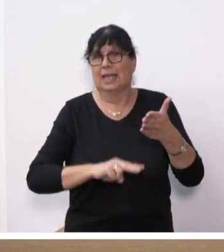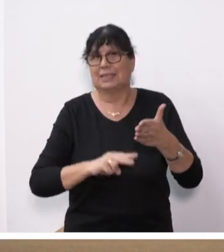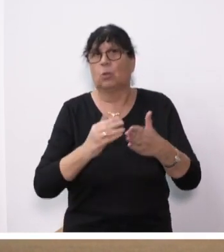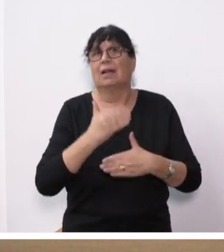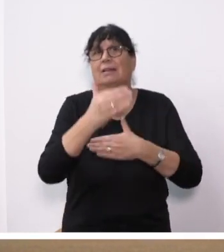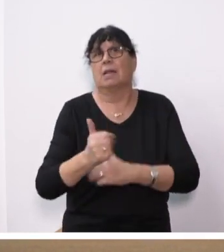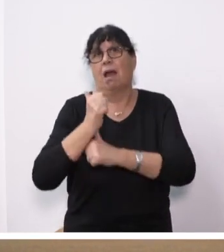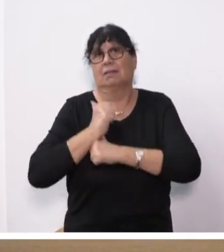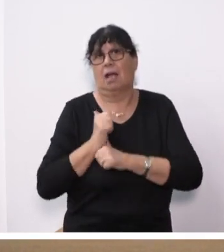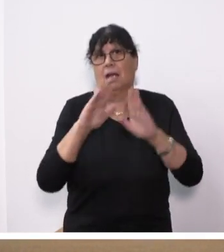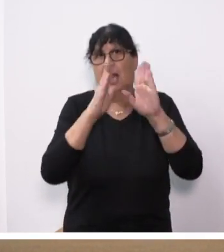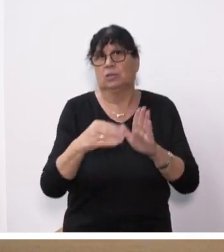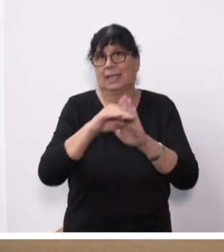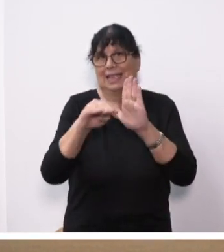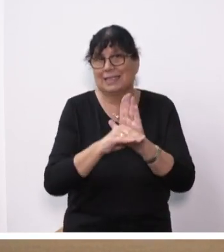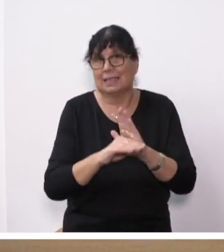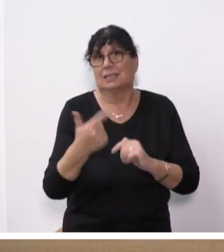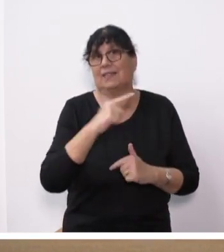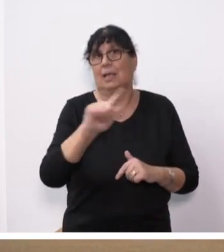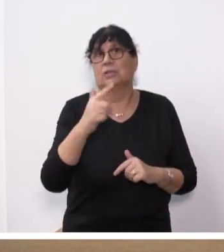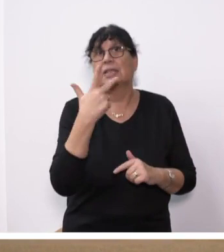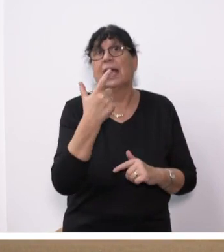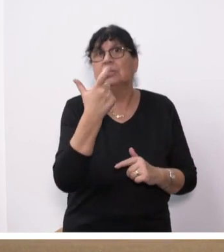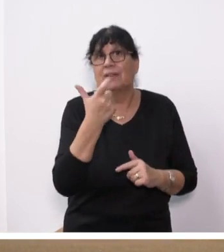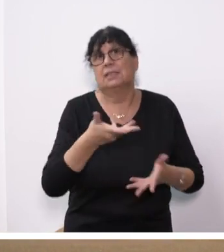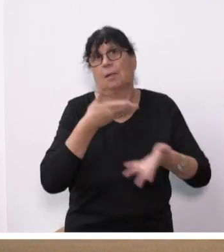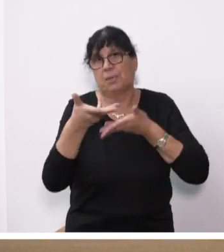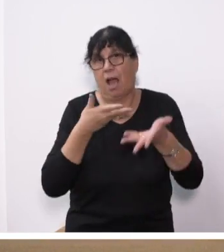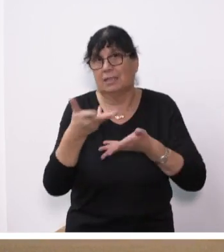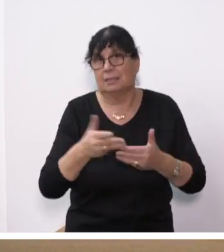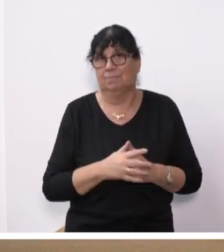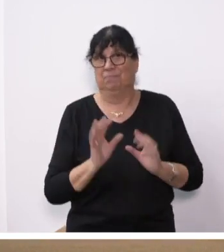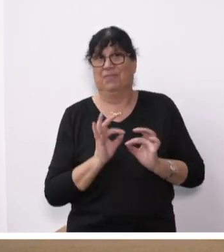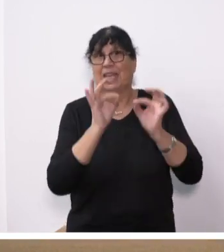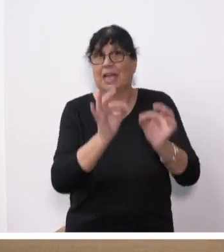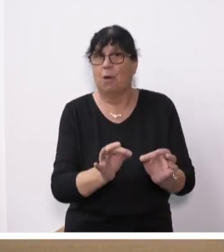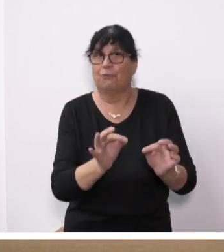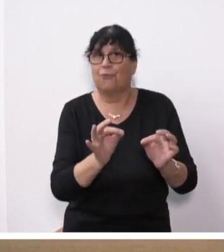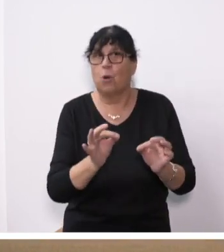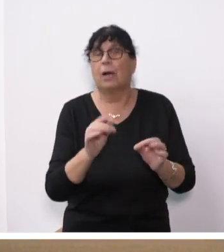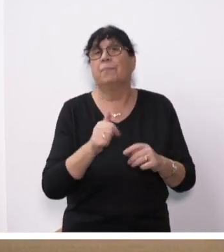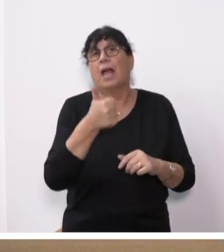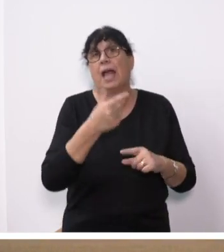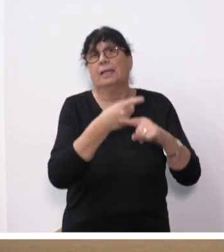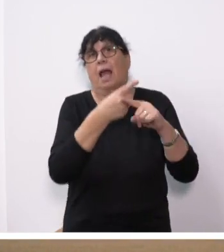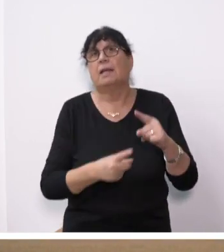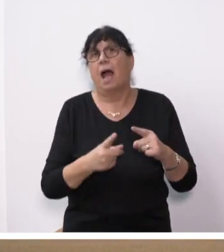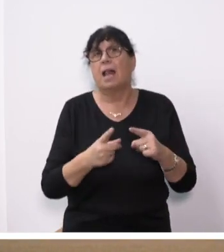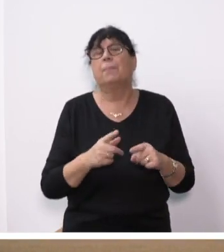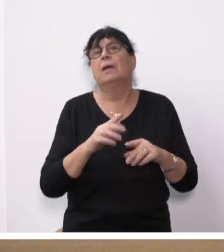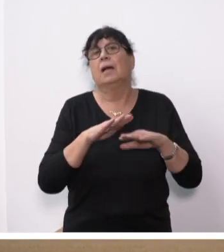Nachtragshaushaltsgesetzes 2023 zu beraten. Hierfür ist ein anderthalbfaches